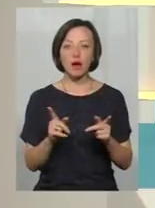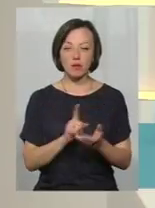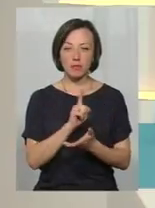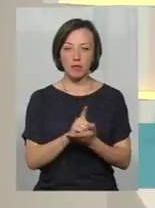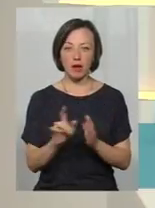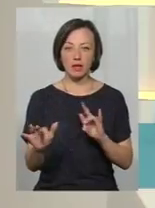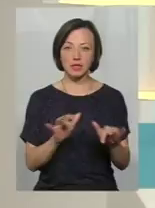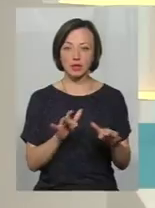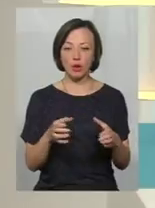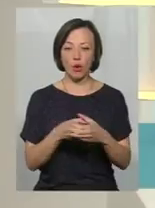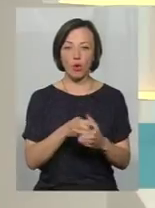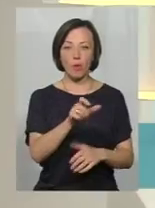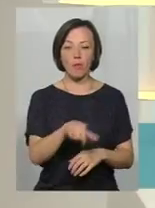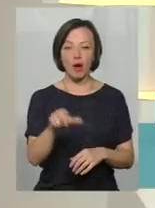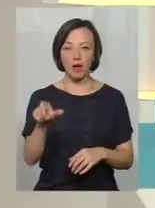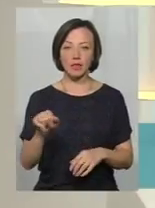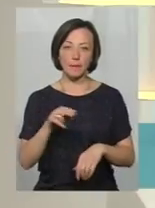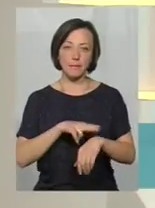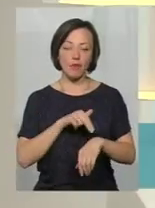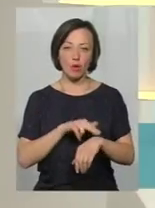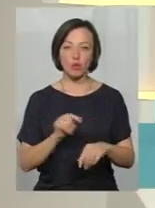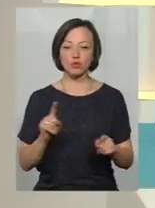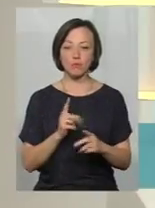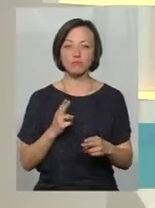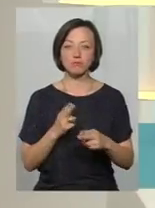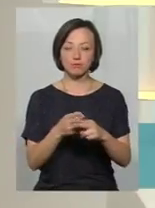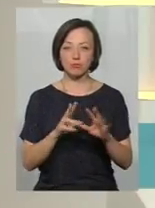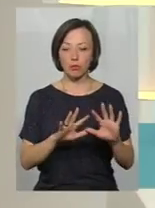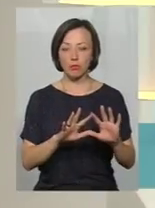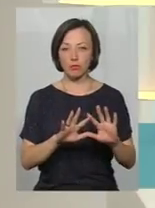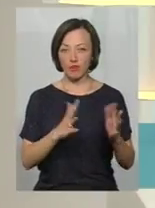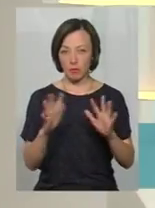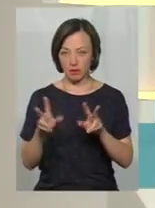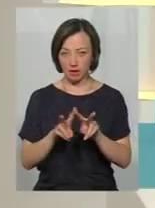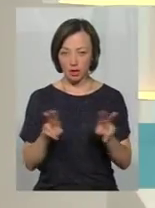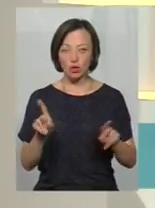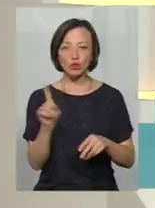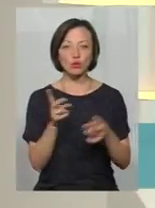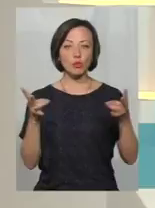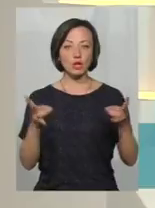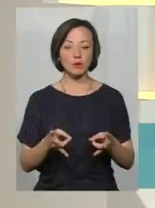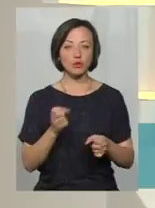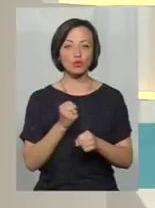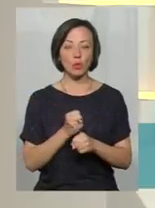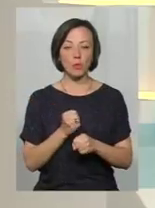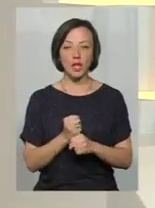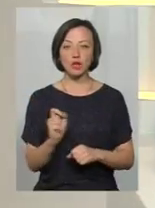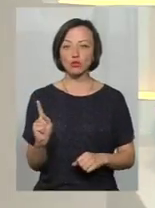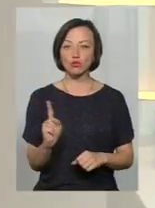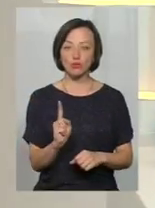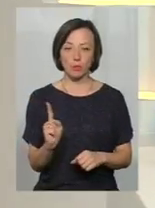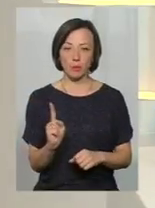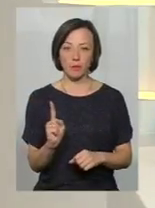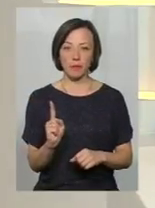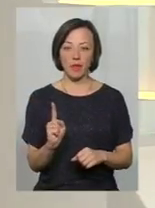діяти громада та правоохоронці, аби попередити подібні випадки і що потрібно зробити для того, аби